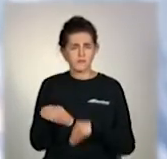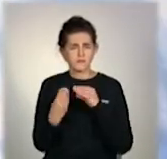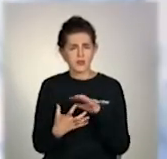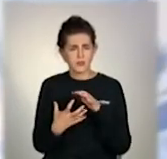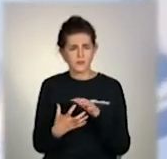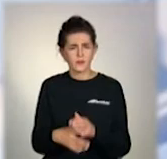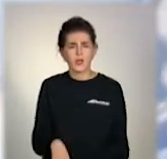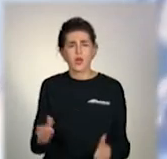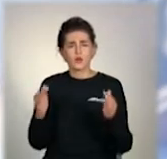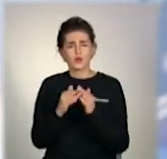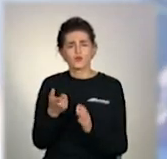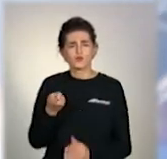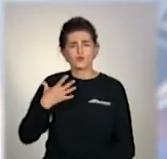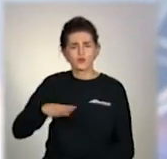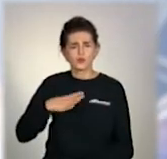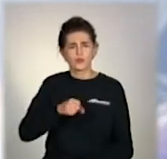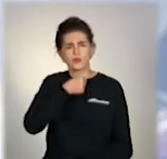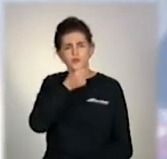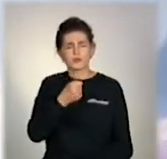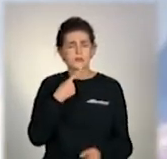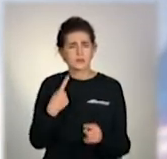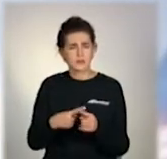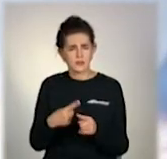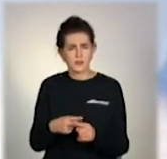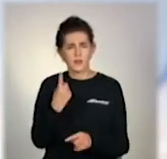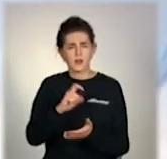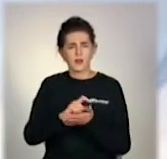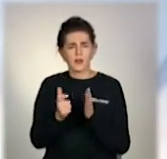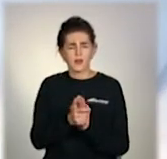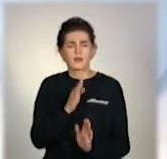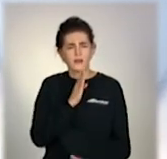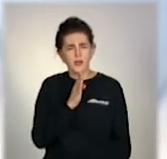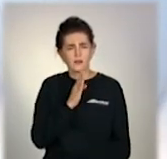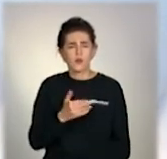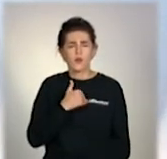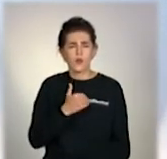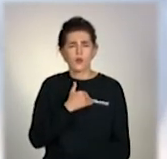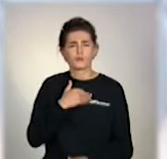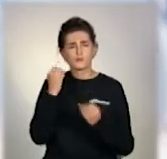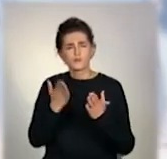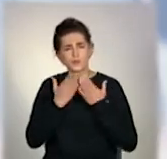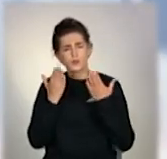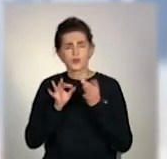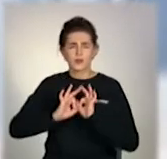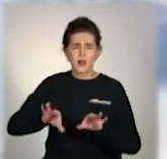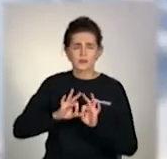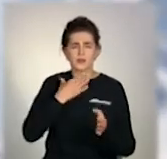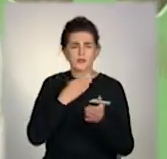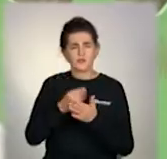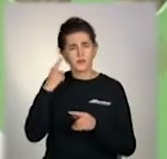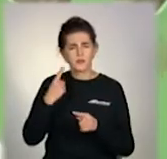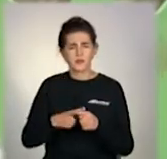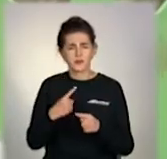Вдома на Марка нетерпляче чекає старша сестра. Першокласниці Ангеліні ще й як кортить почитати книжки пратові. Вона